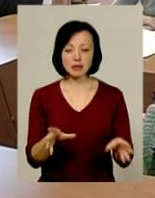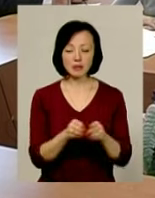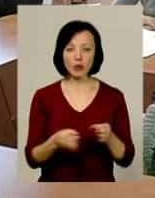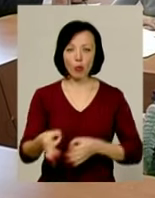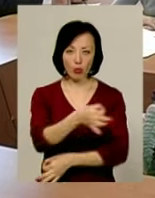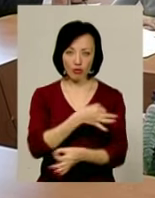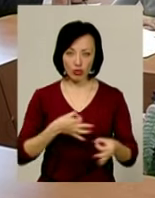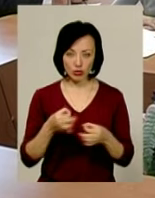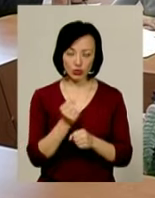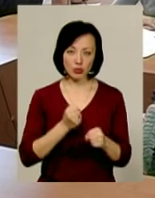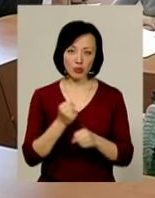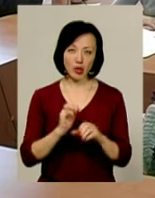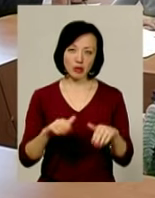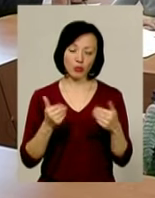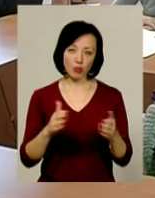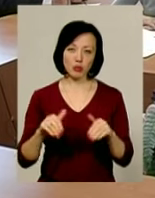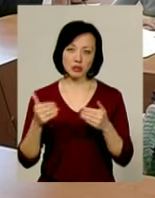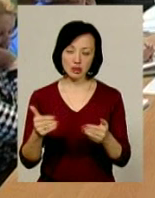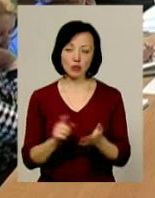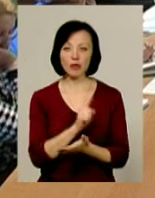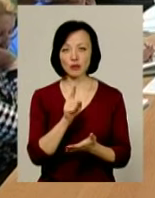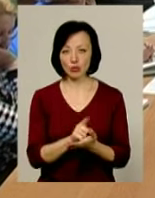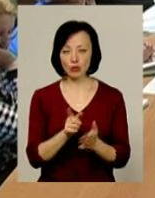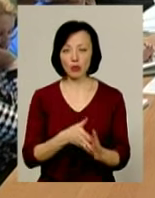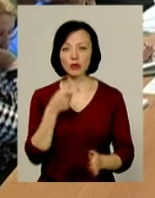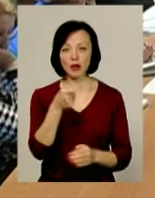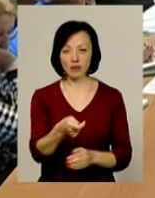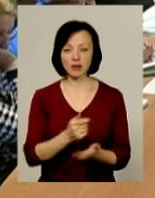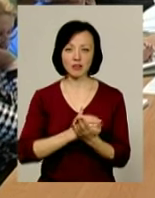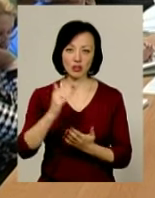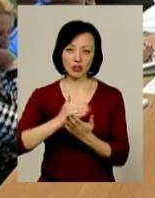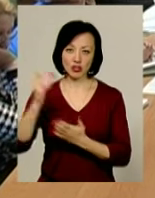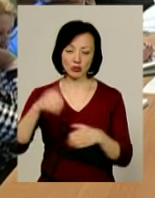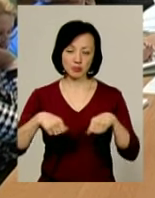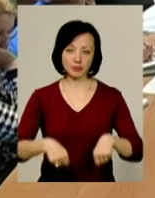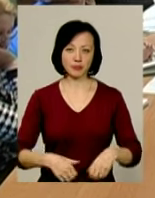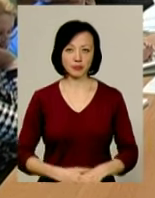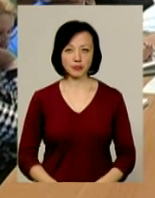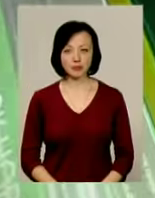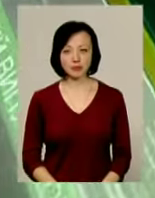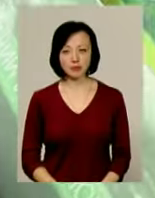обговорювати, розробляти пропозиції і обов'язково подавати їх вищим шаблям влади.